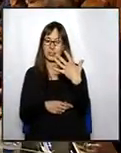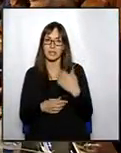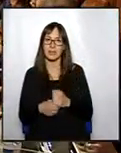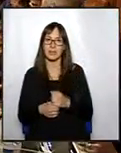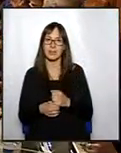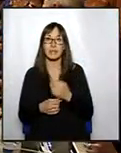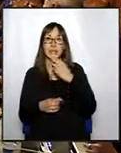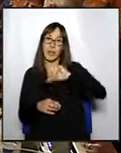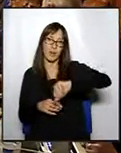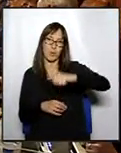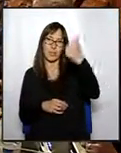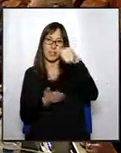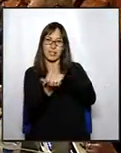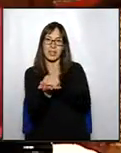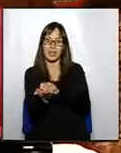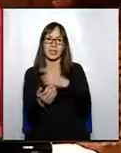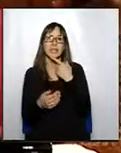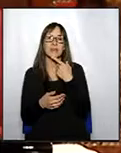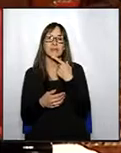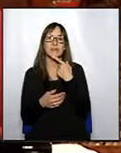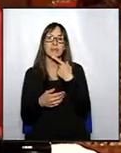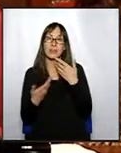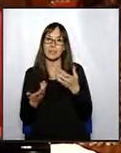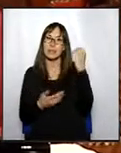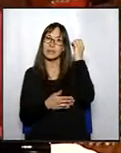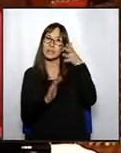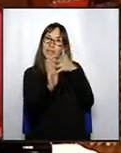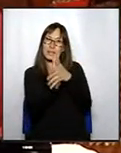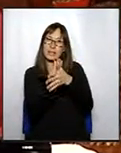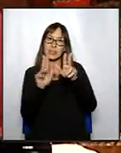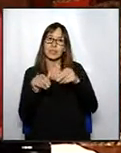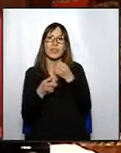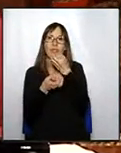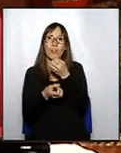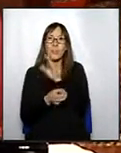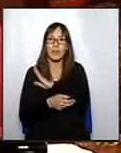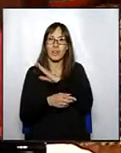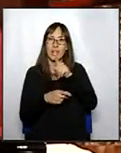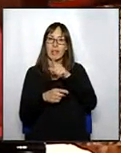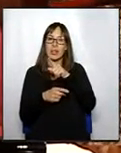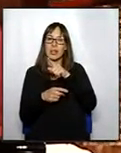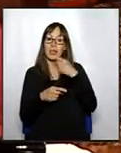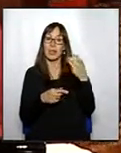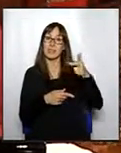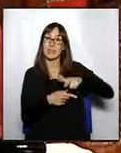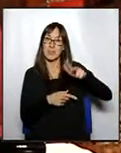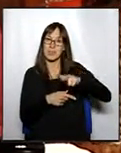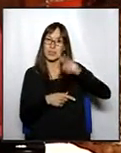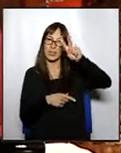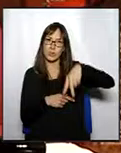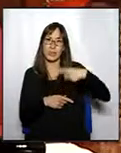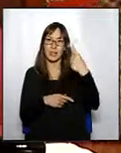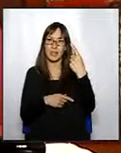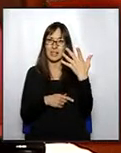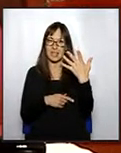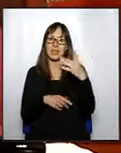Queden aprovades. Donar compte al ple de l'informe d'amorositat del tercer trimestre de 2015 i al ple